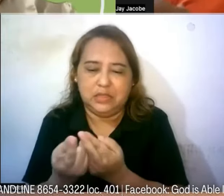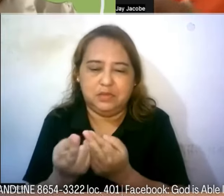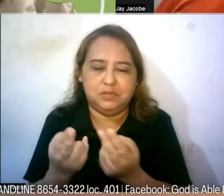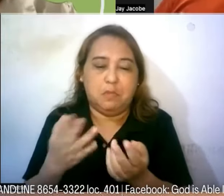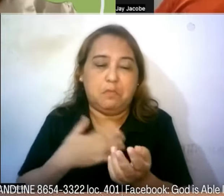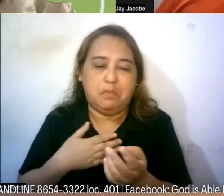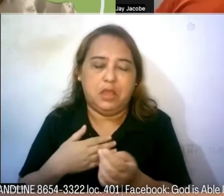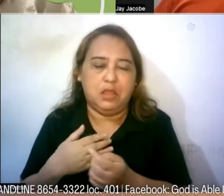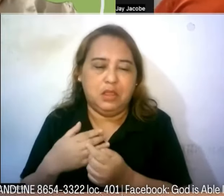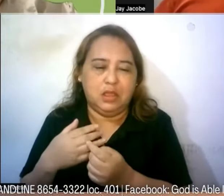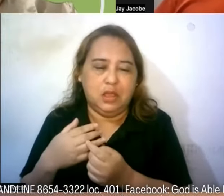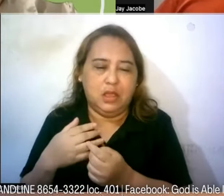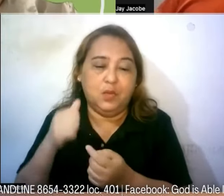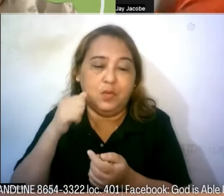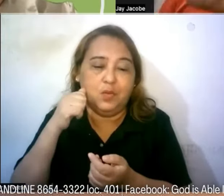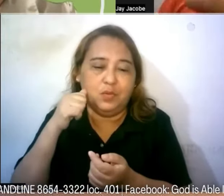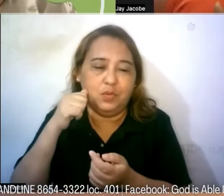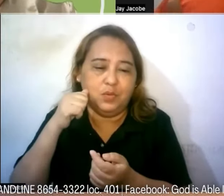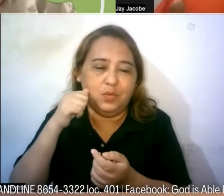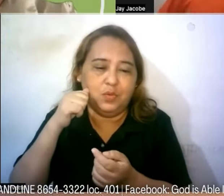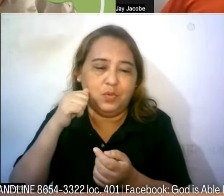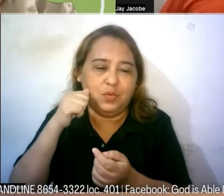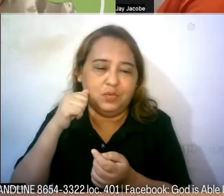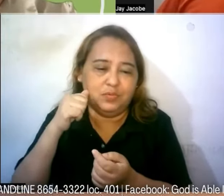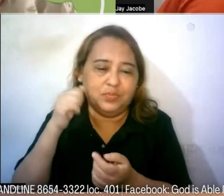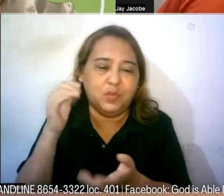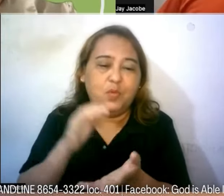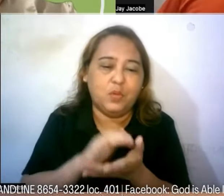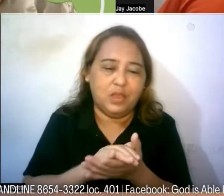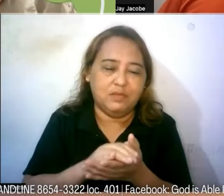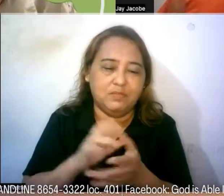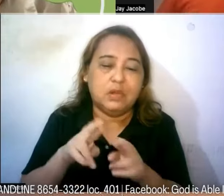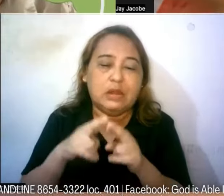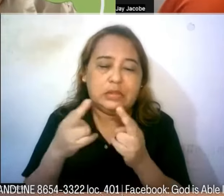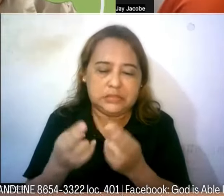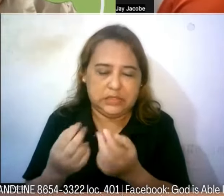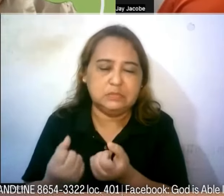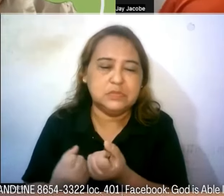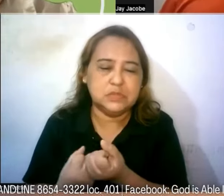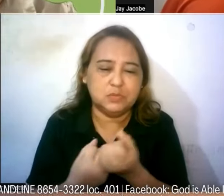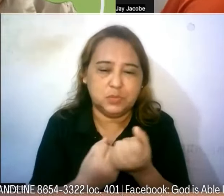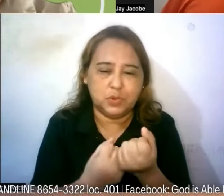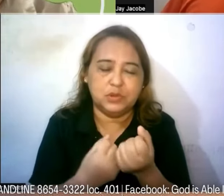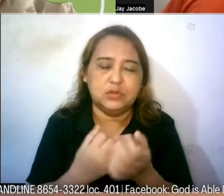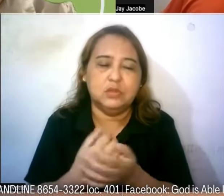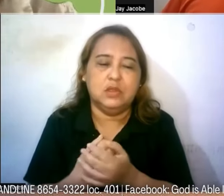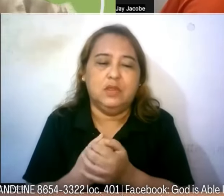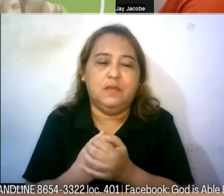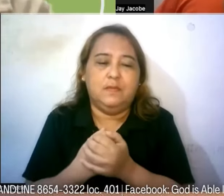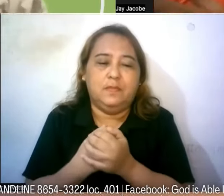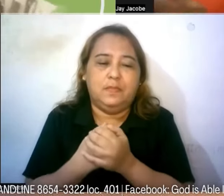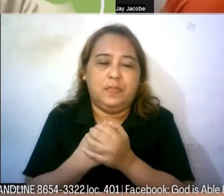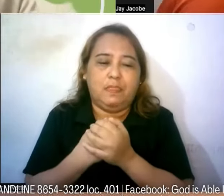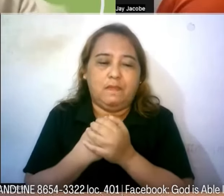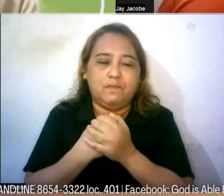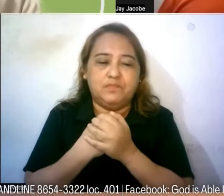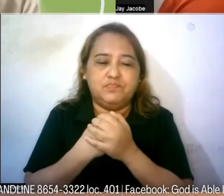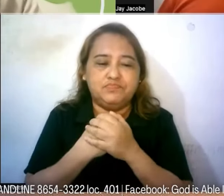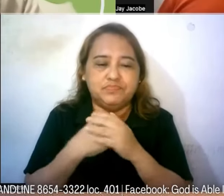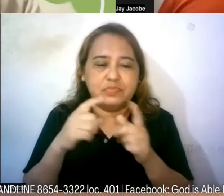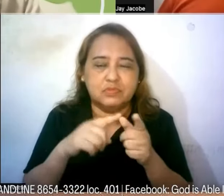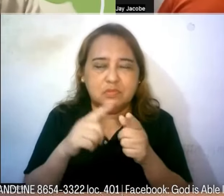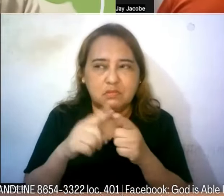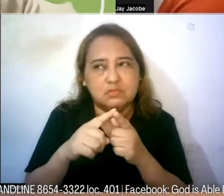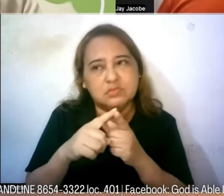na hindi ko inaasahan na gagawin po nila dahil isa po yun sa nangwaworry ako anak po naman po na si James ay papulta na rin po ng